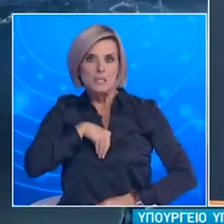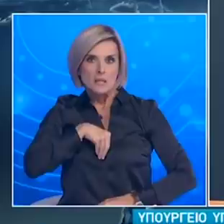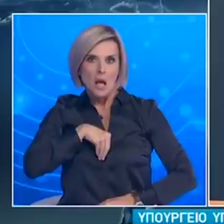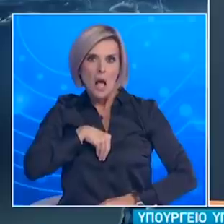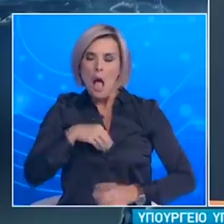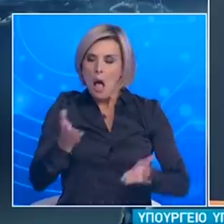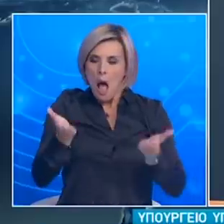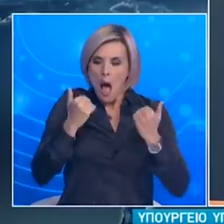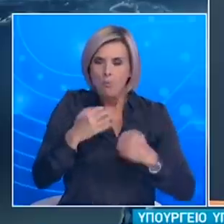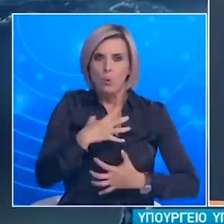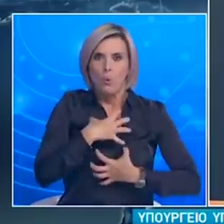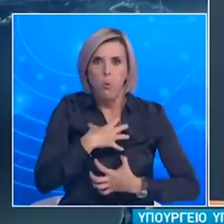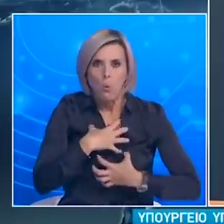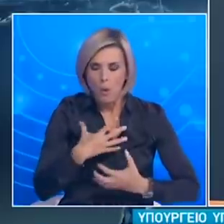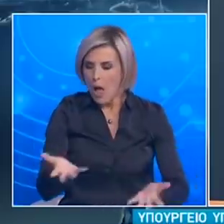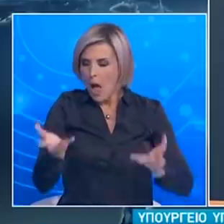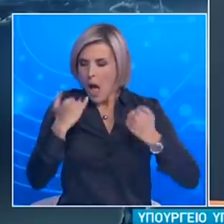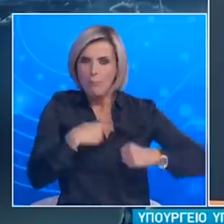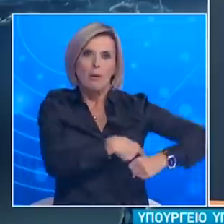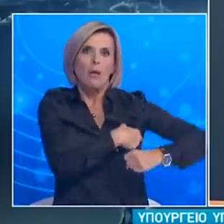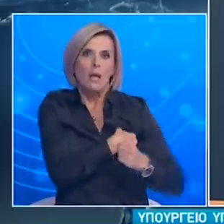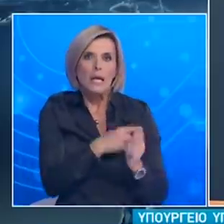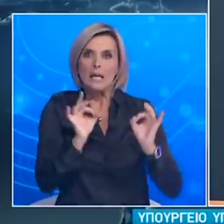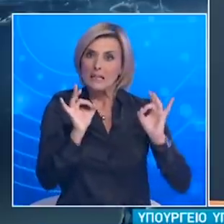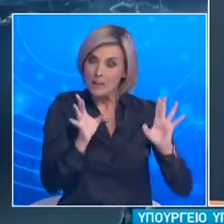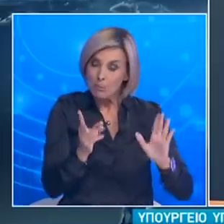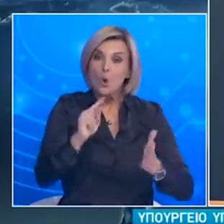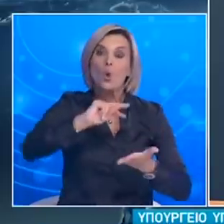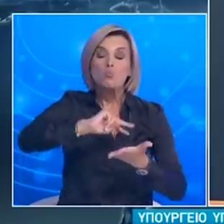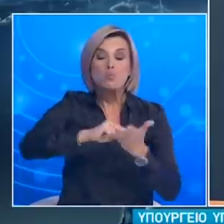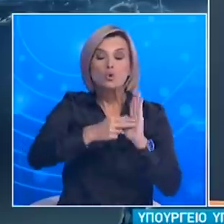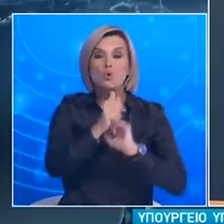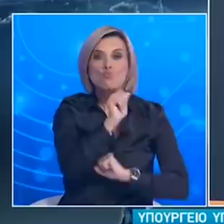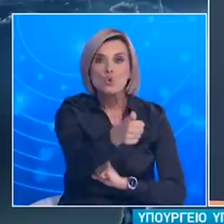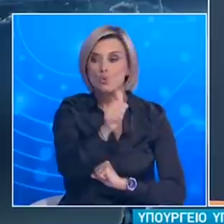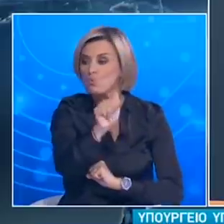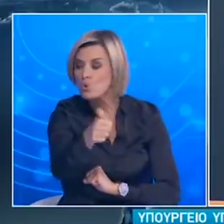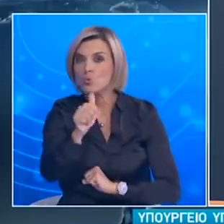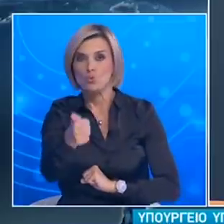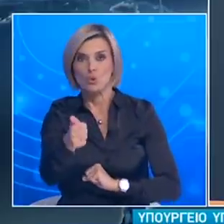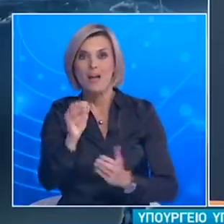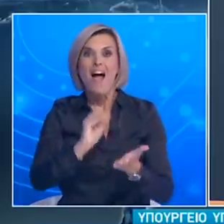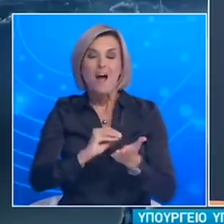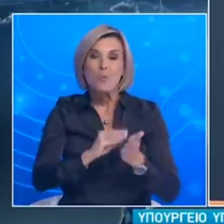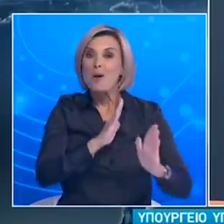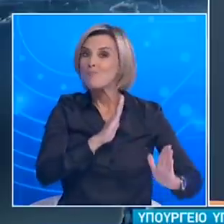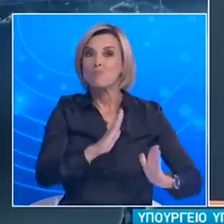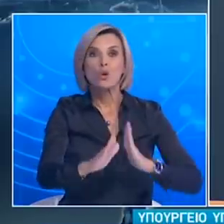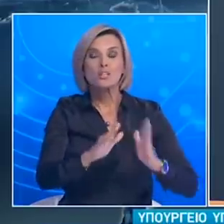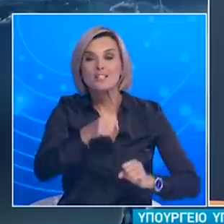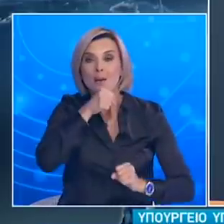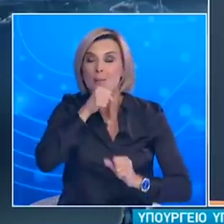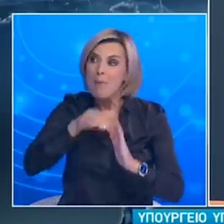μετάδοσης στα οικεία μας πρόσωπα. Ιδιαίτερη προσοχή θέλει η επαφή μας με τις ευπαθείς ομάδες, κυρίως ηλικιωμένους ανθρώπους.